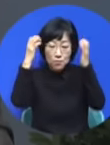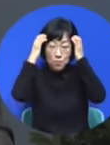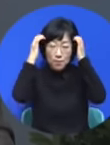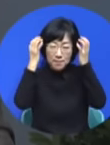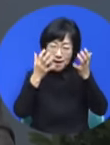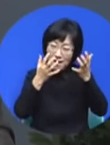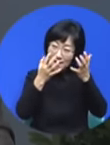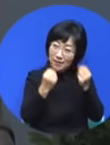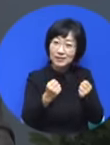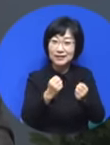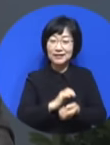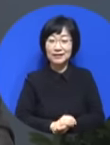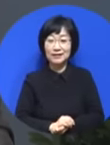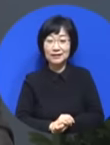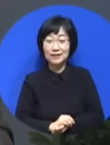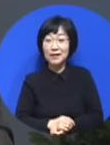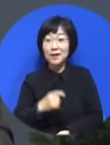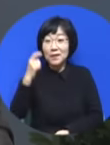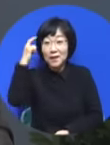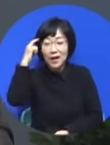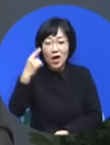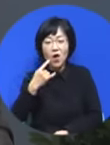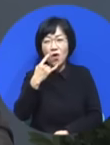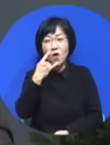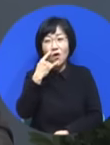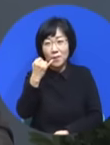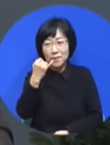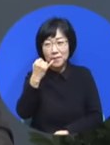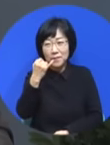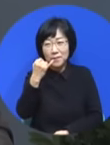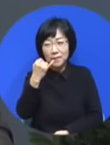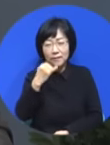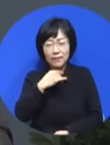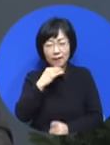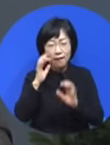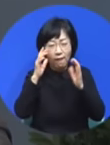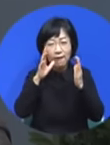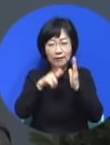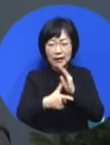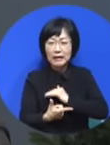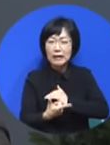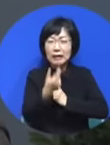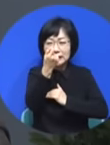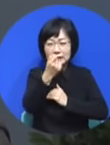요셉은 어머니에게 돌아가는 굉장한 고통을 잃게 됐습니다.